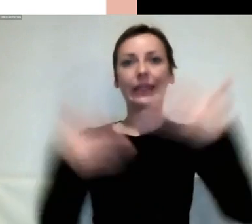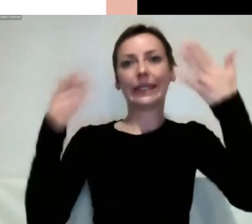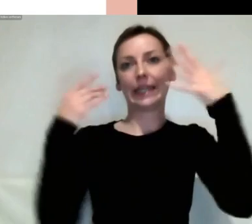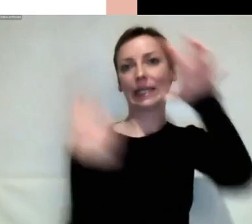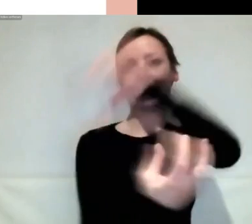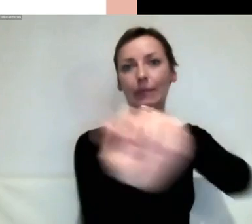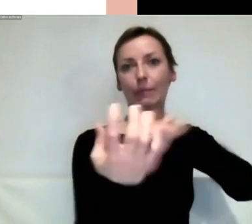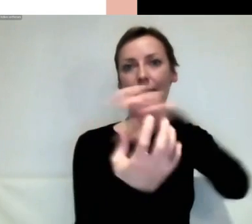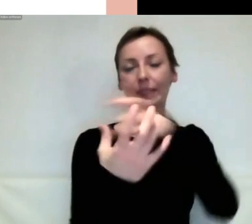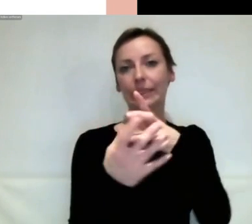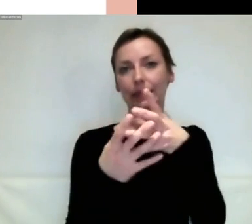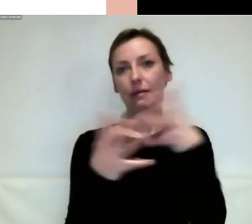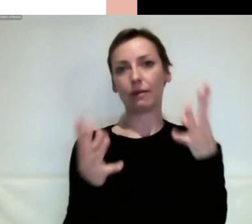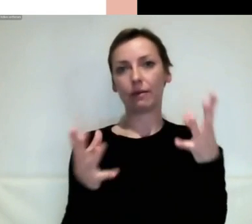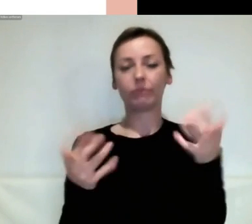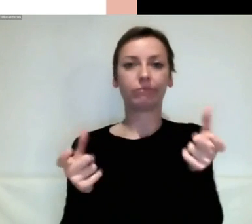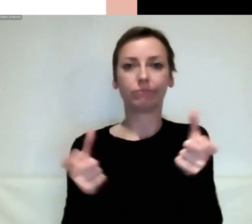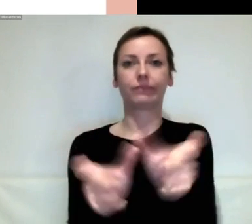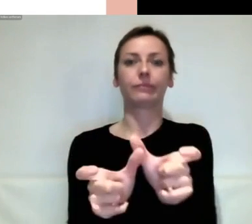begegnen.